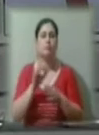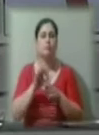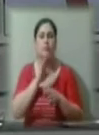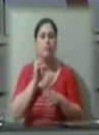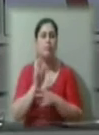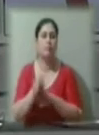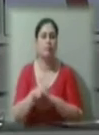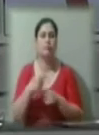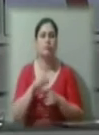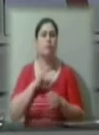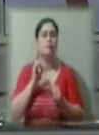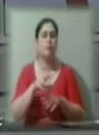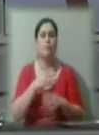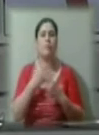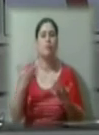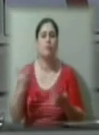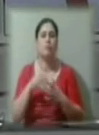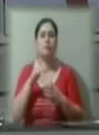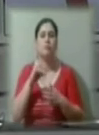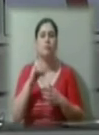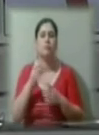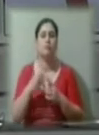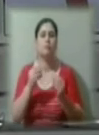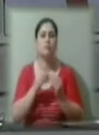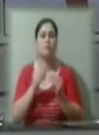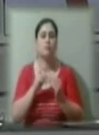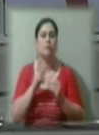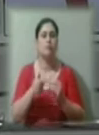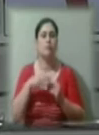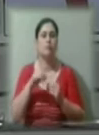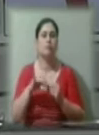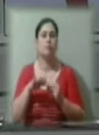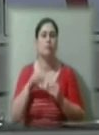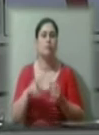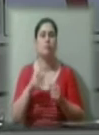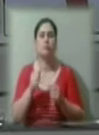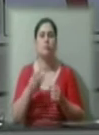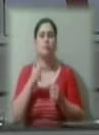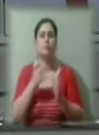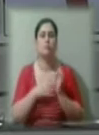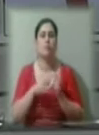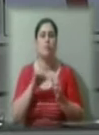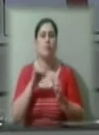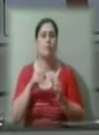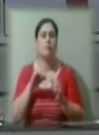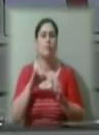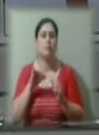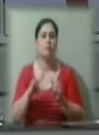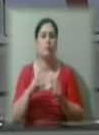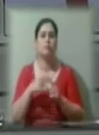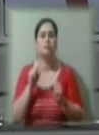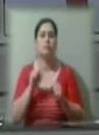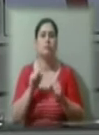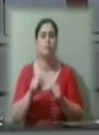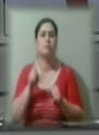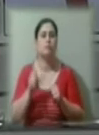поширення та транспортування понад 10 кілограмів тротилу та 190 бойових патронів. Захист чоловіка наполягав. Він